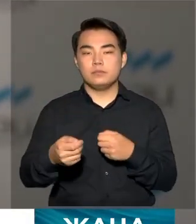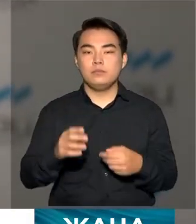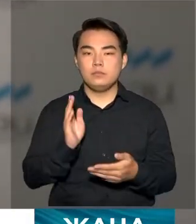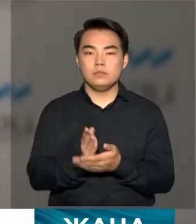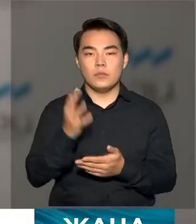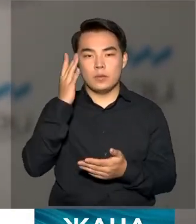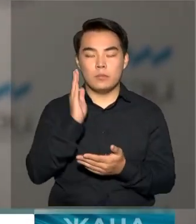жатырмыз.